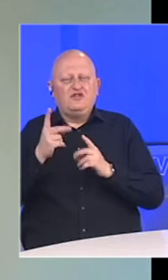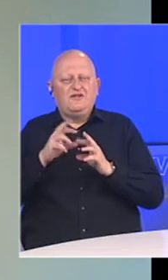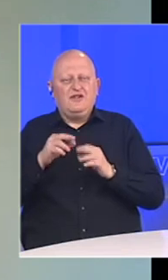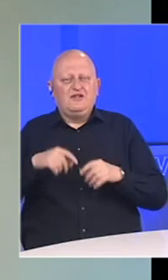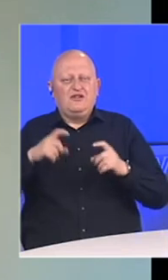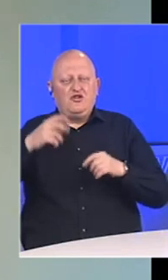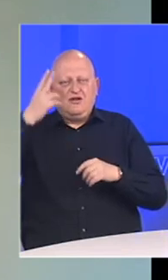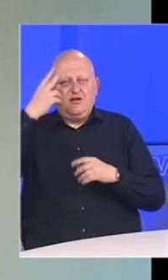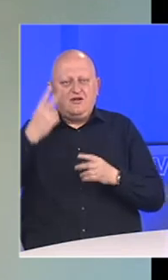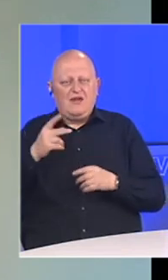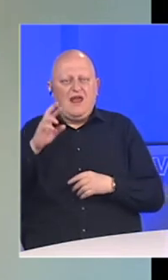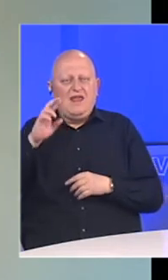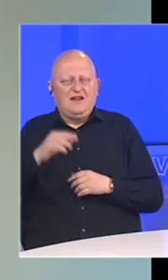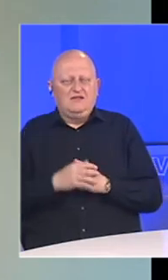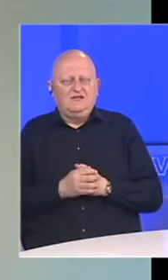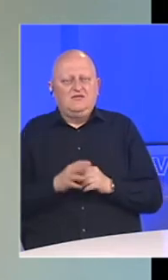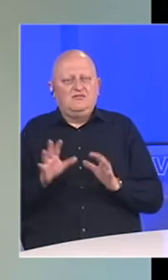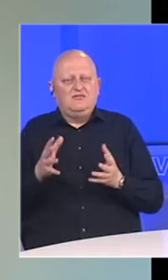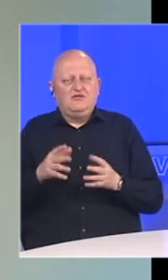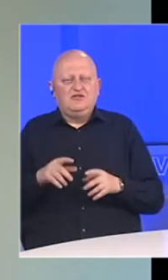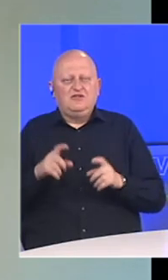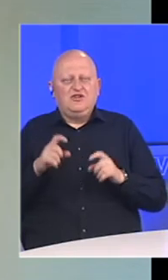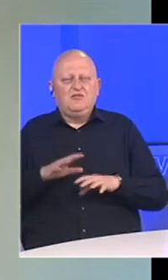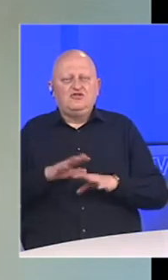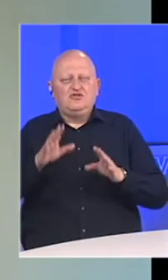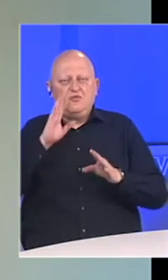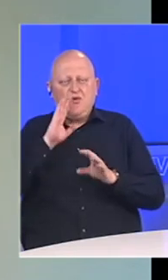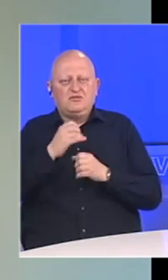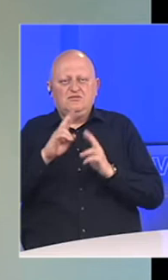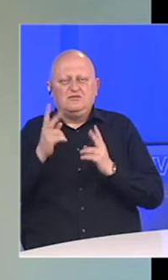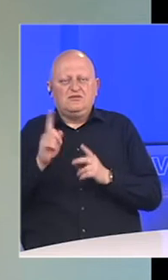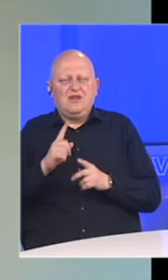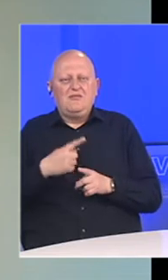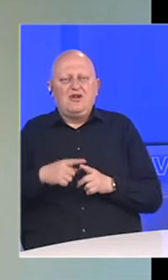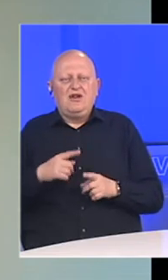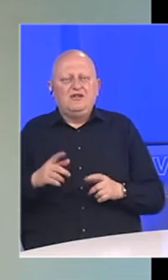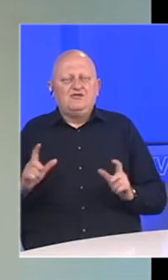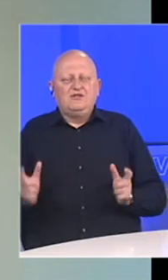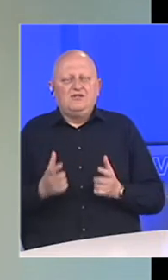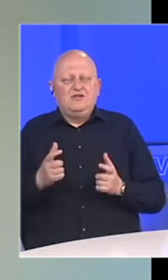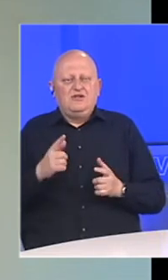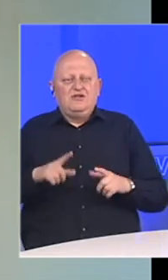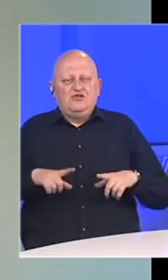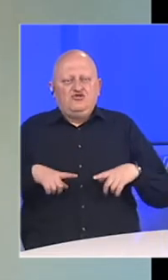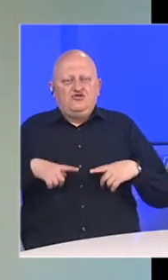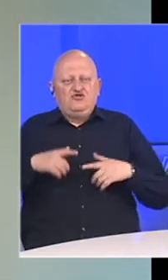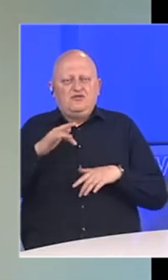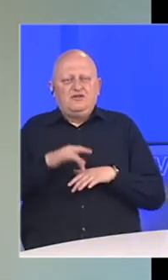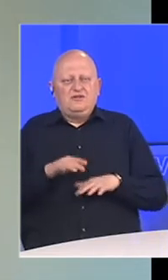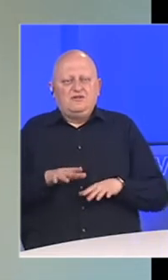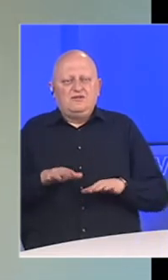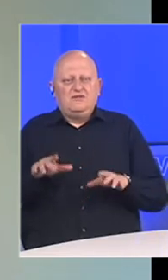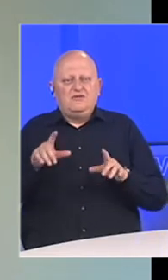Romima poznatiji kao Ederlezi. Međutim, Romi širom Bosne i Hercegovine, ali svijeta, ne imaju razloga za slavlju, jer život usred pandemije